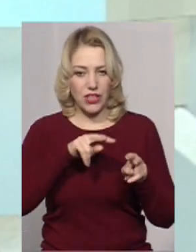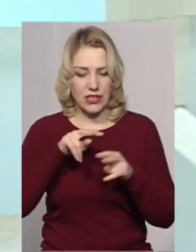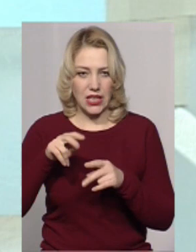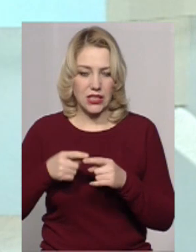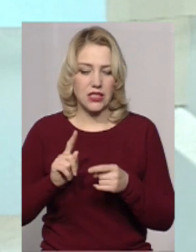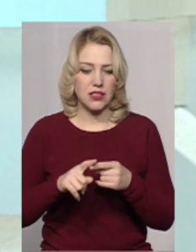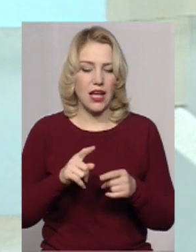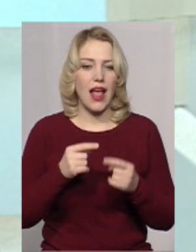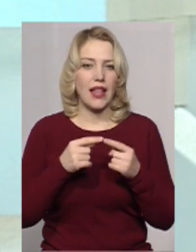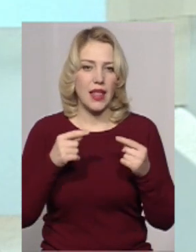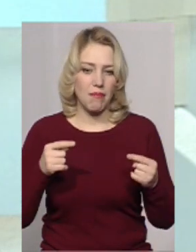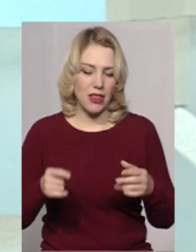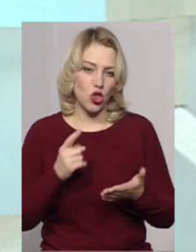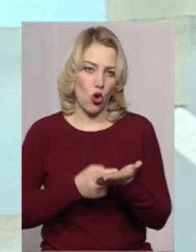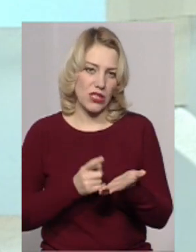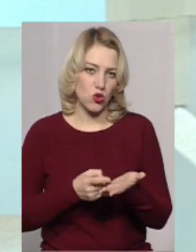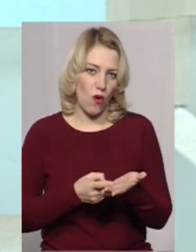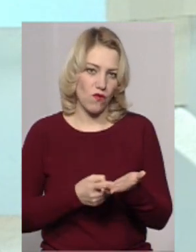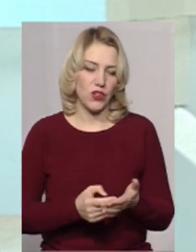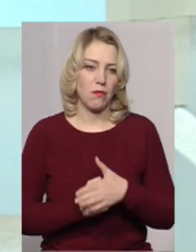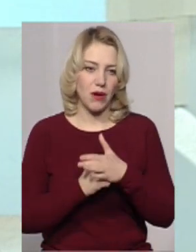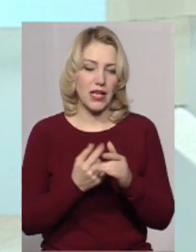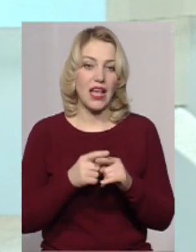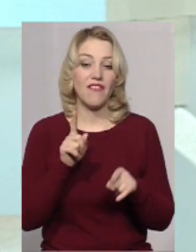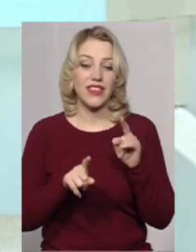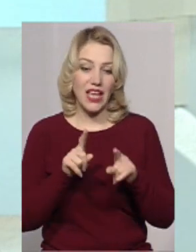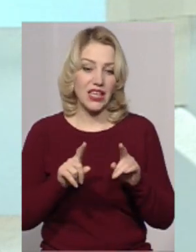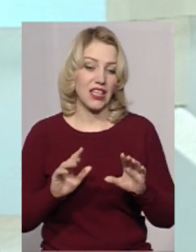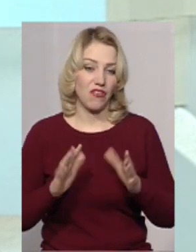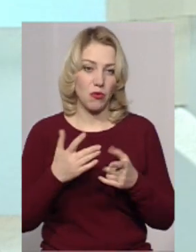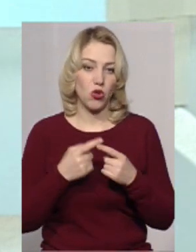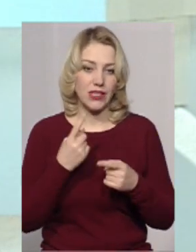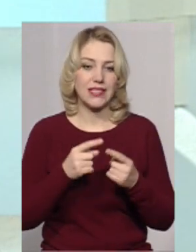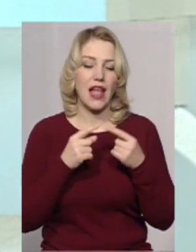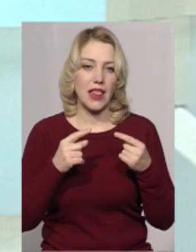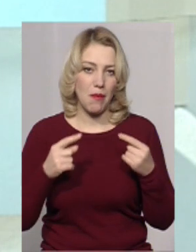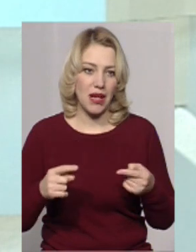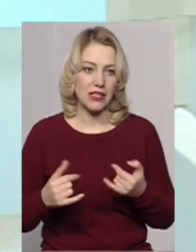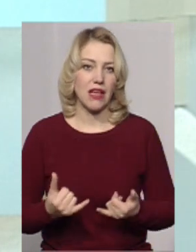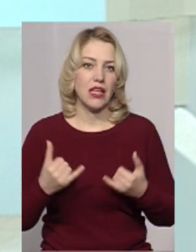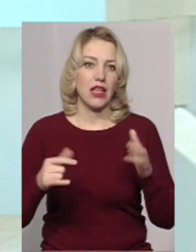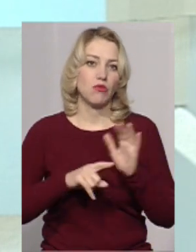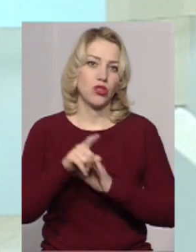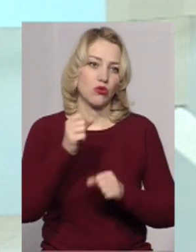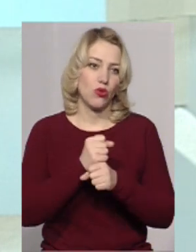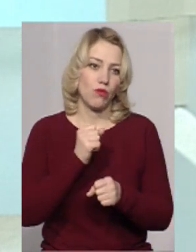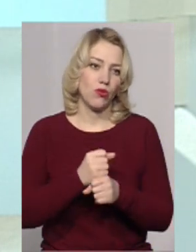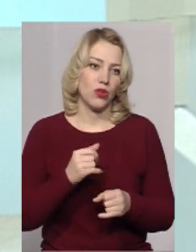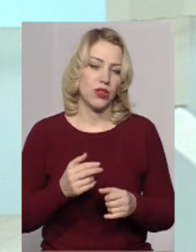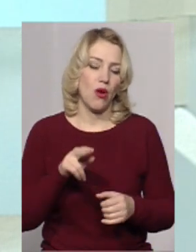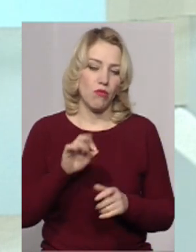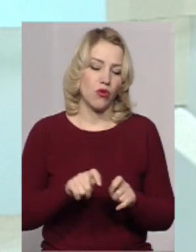доказової бази, а в деяких випадках навіть просто один з елементів для початку роботи по